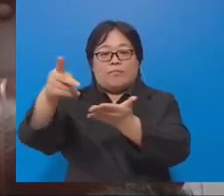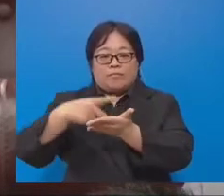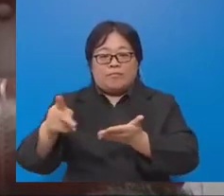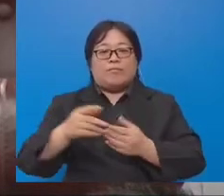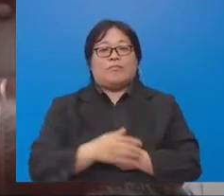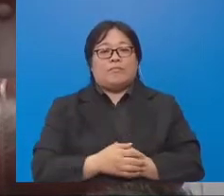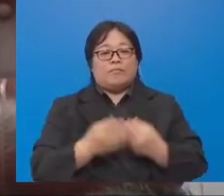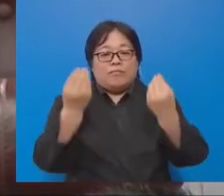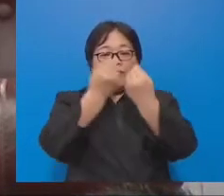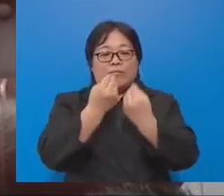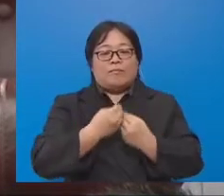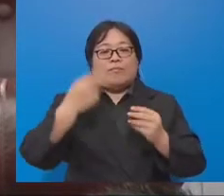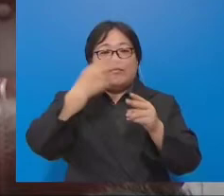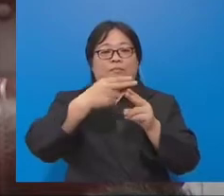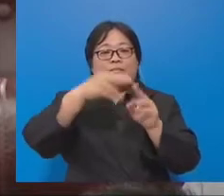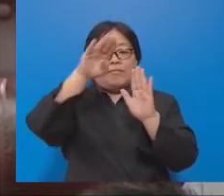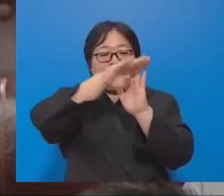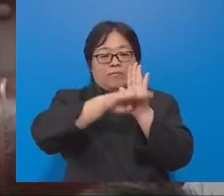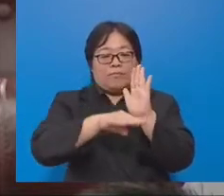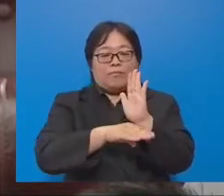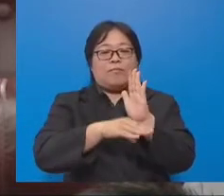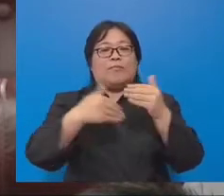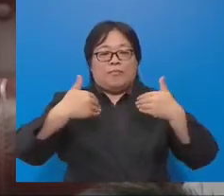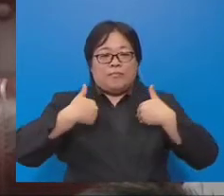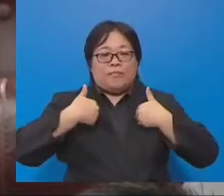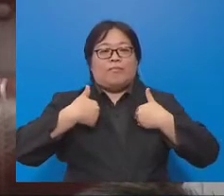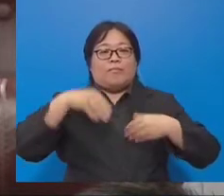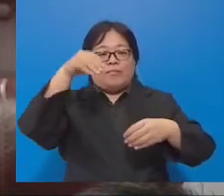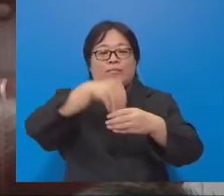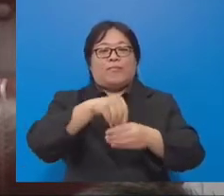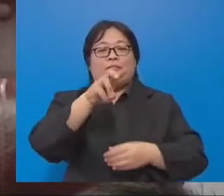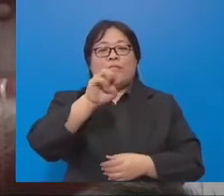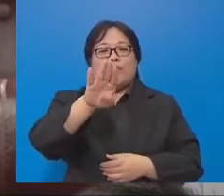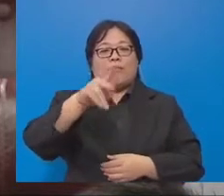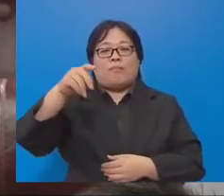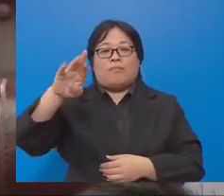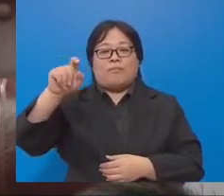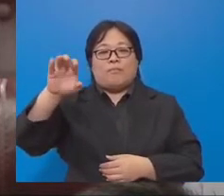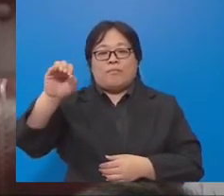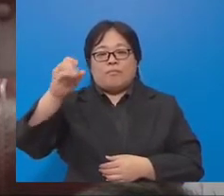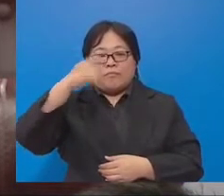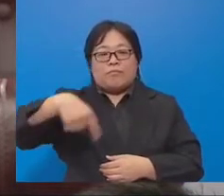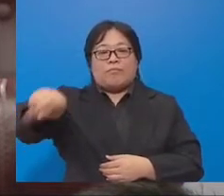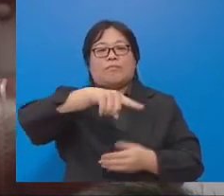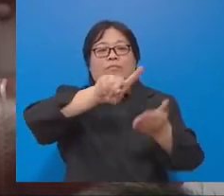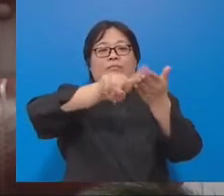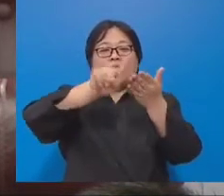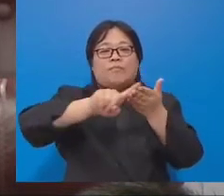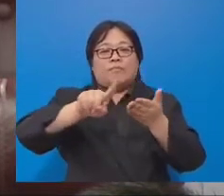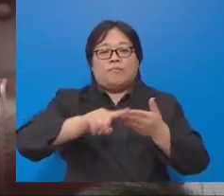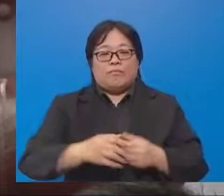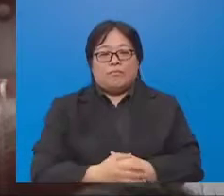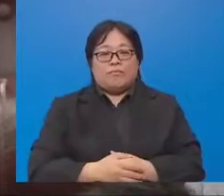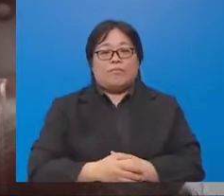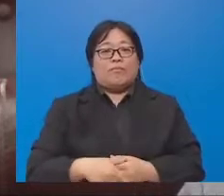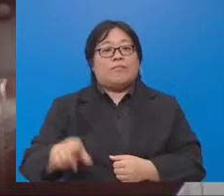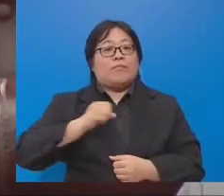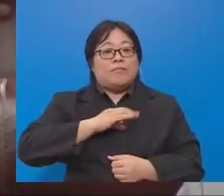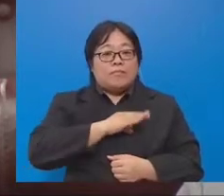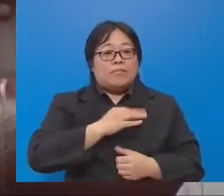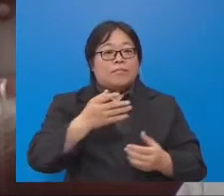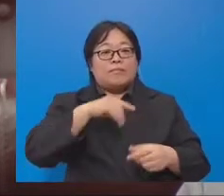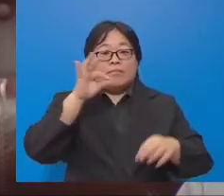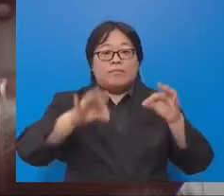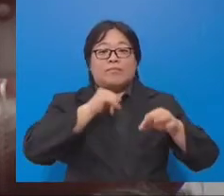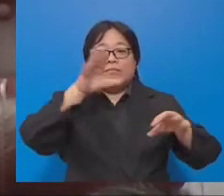senarai nama majikan dipaparkan di laman web perkeso untuk tujuan semakan kepada pekerja. Mana-mana pekerja yang tidak